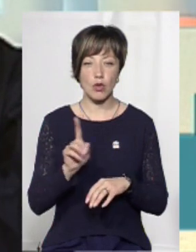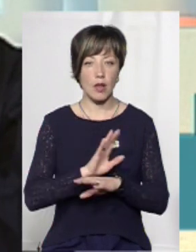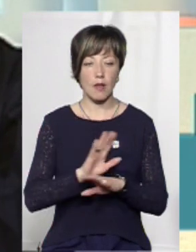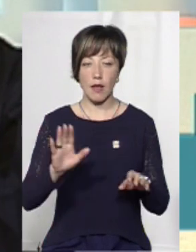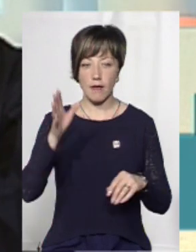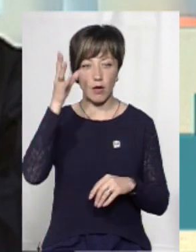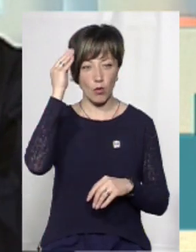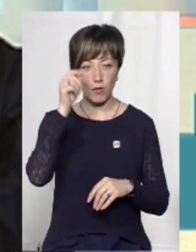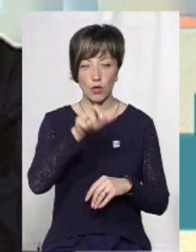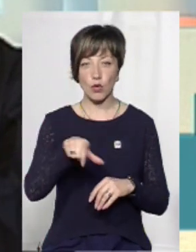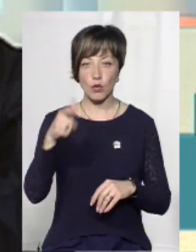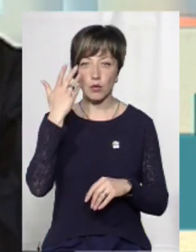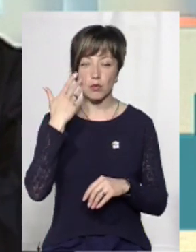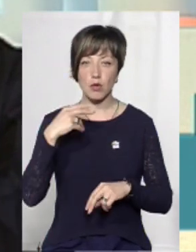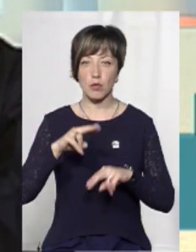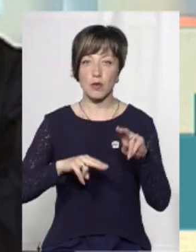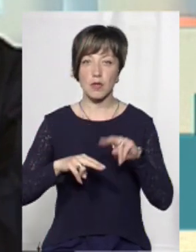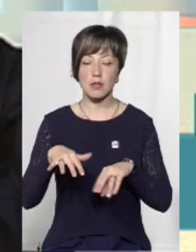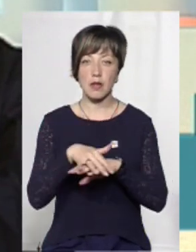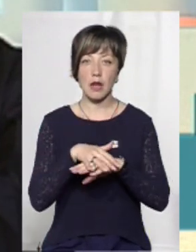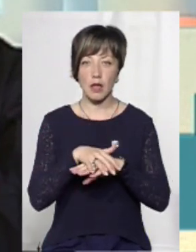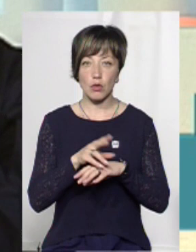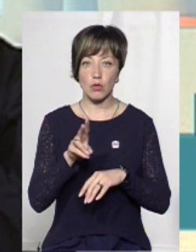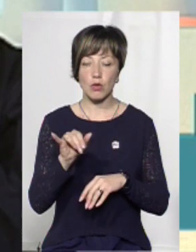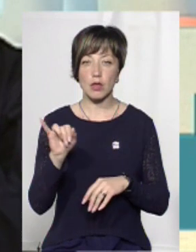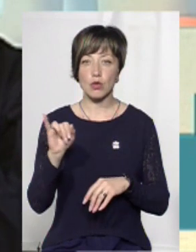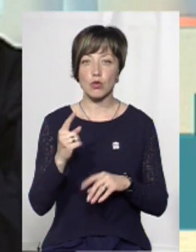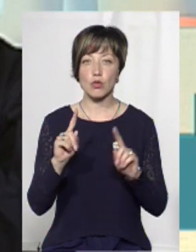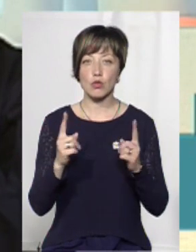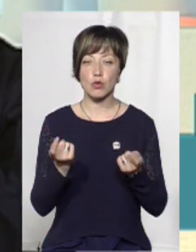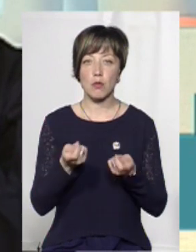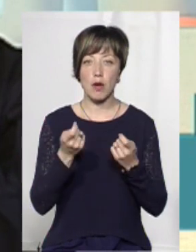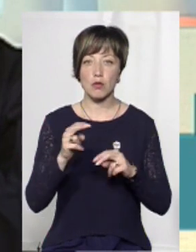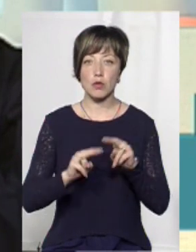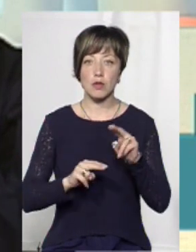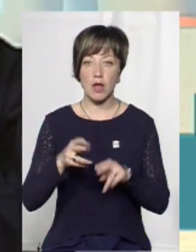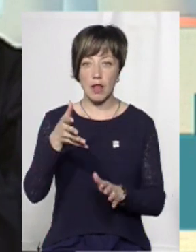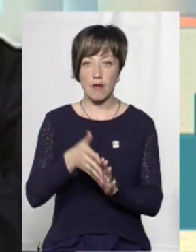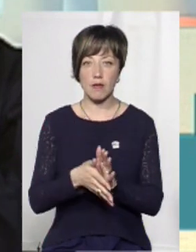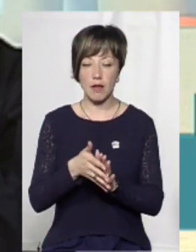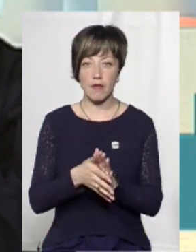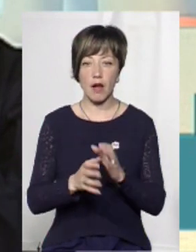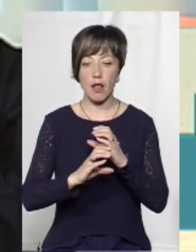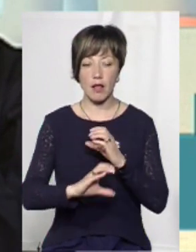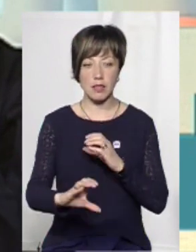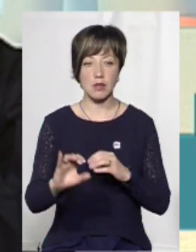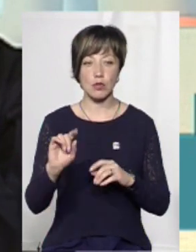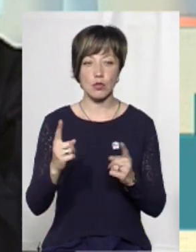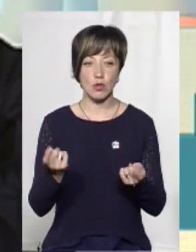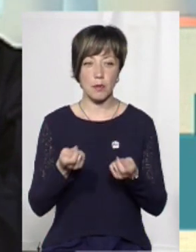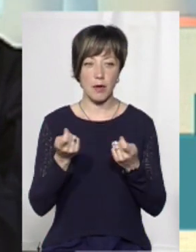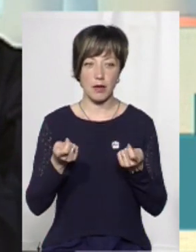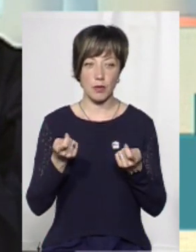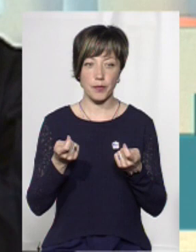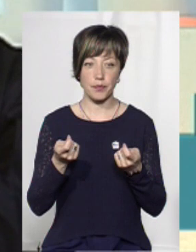враховували люди при будівництві ринку, і дуже мало збудували ливневих каналізацій. Їх дуже